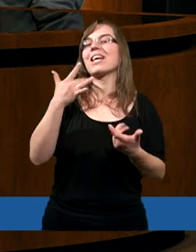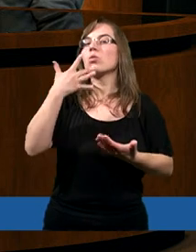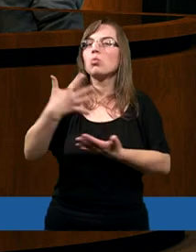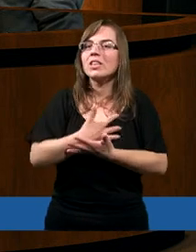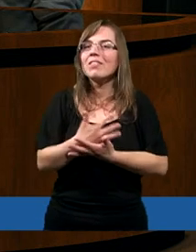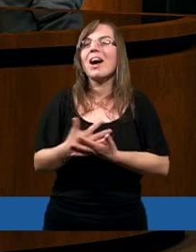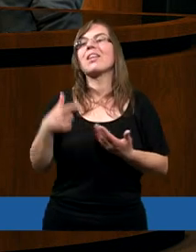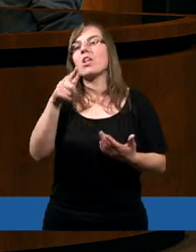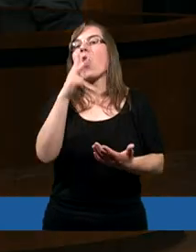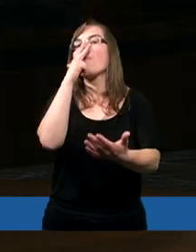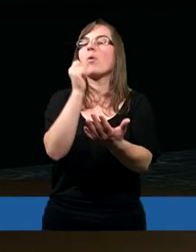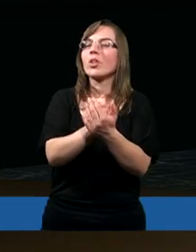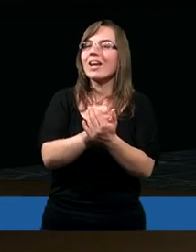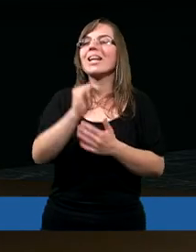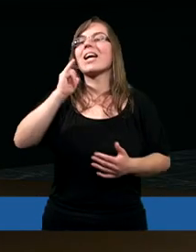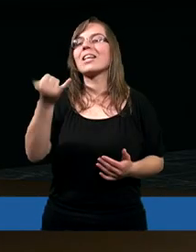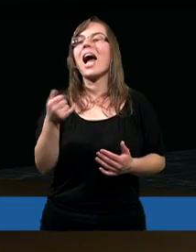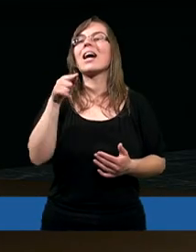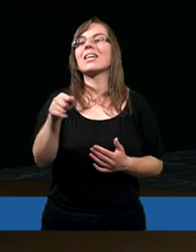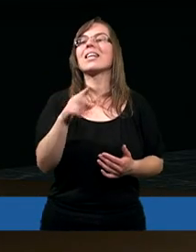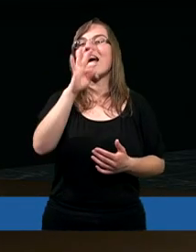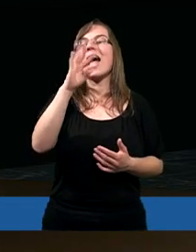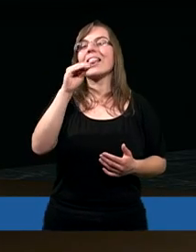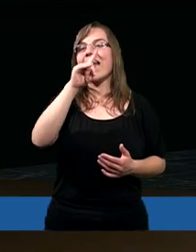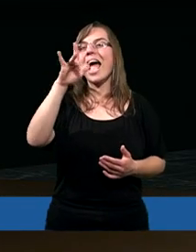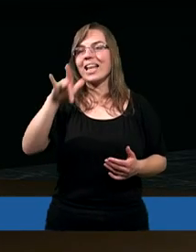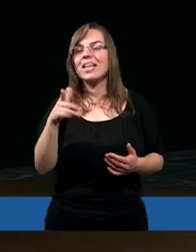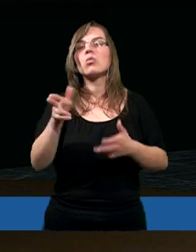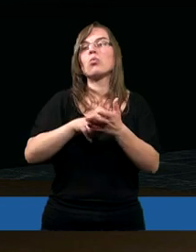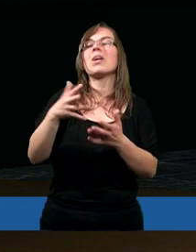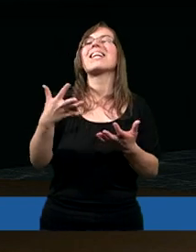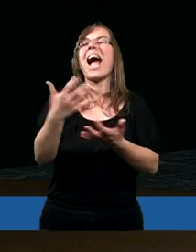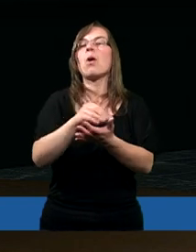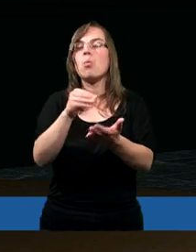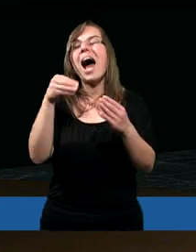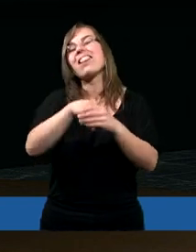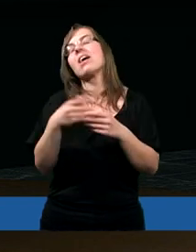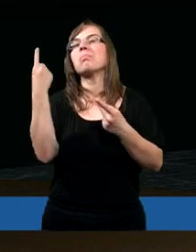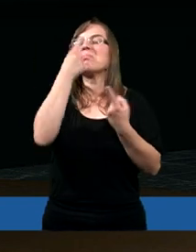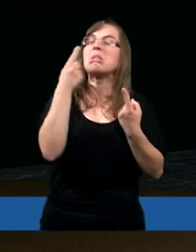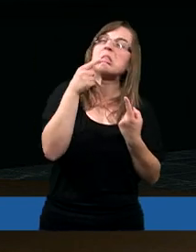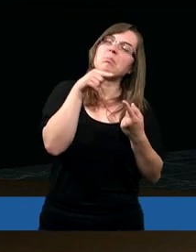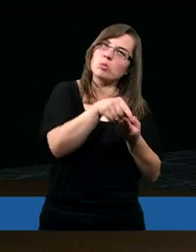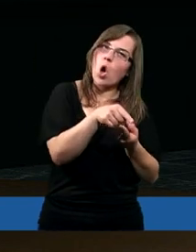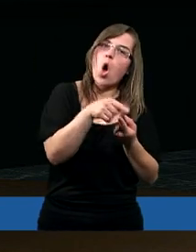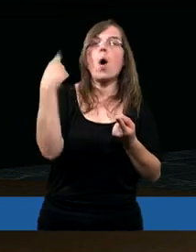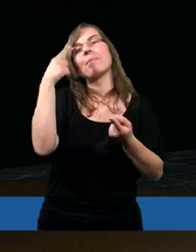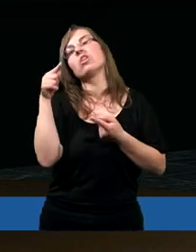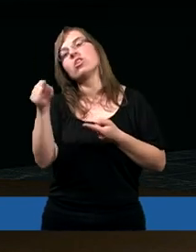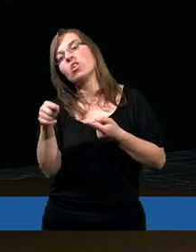używane do potwierdzenia jakiejś tezy, którą oni zakładają. Ja na przykład wymyśliłem sobie, że